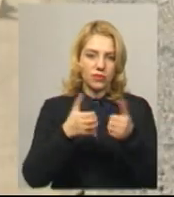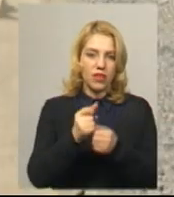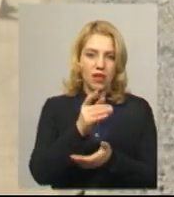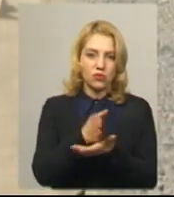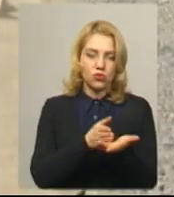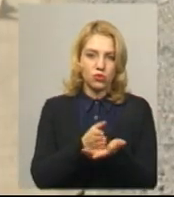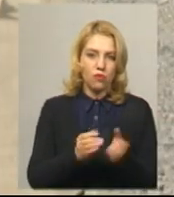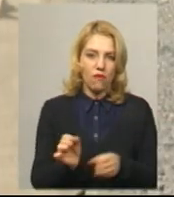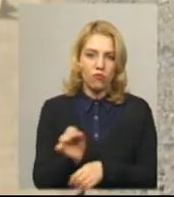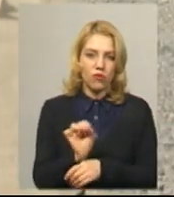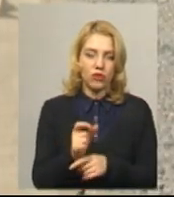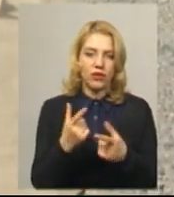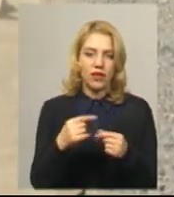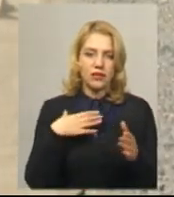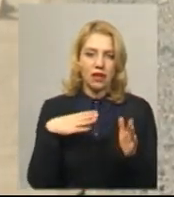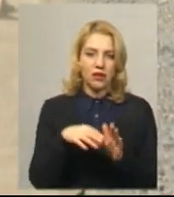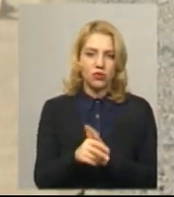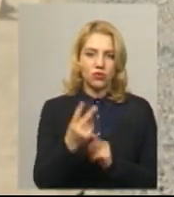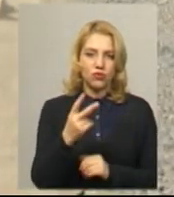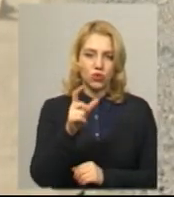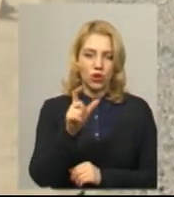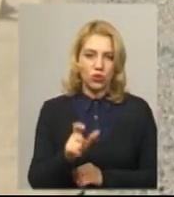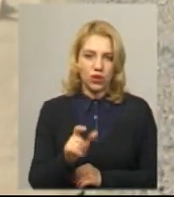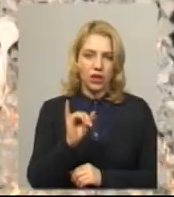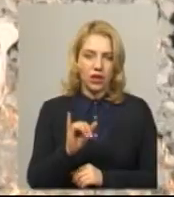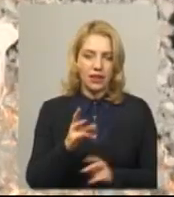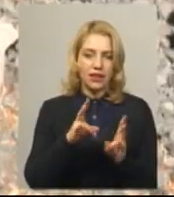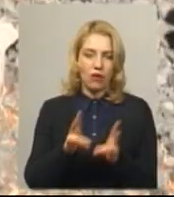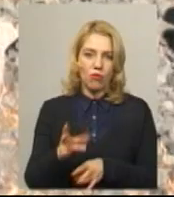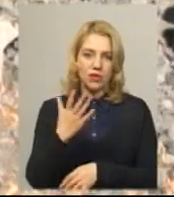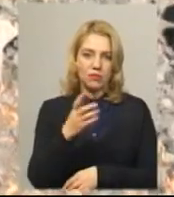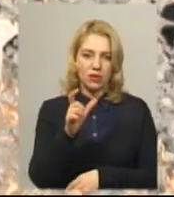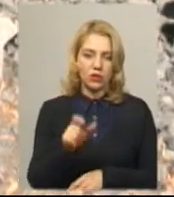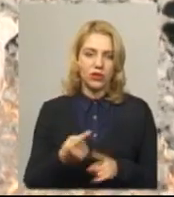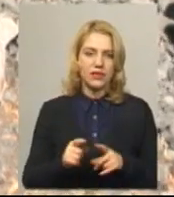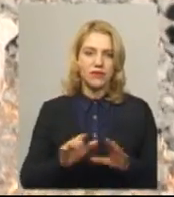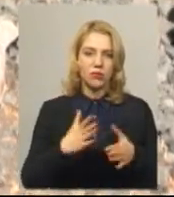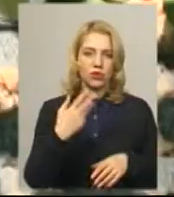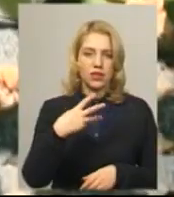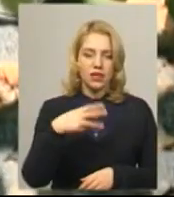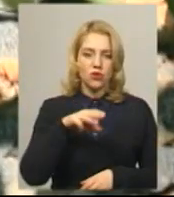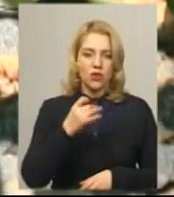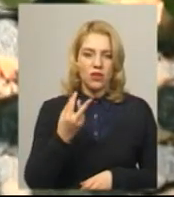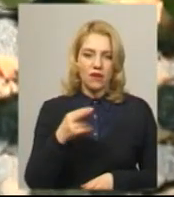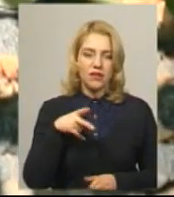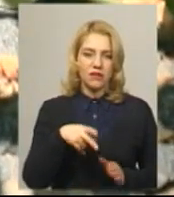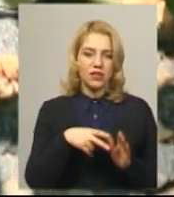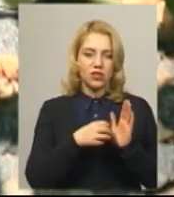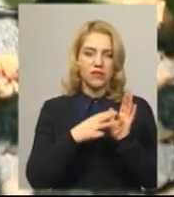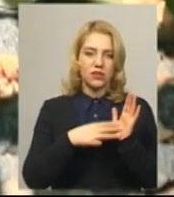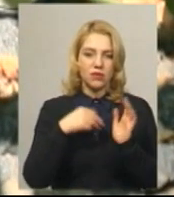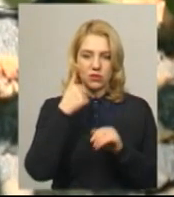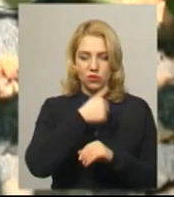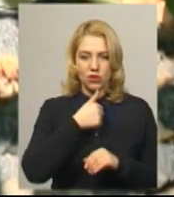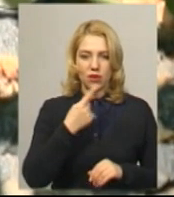пригоди, в якій загинуло двоє осіб та травмувалось п'ятеро. Випадок стався 30 травня 2018 року. 1